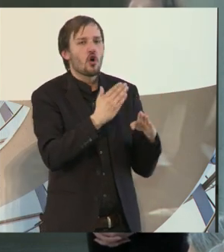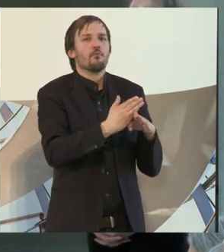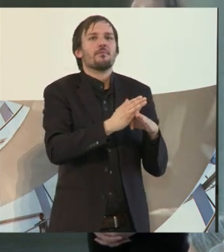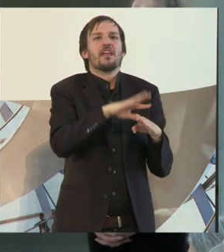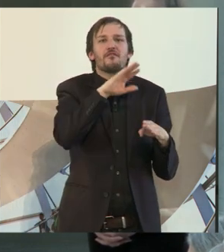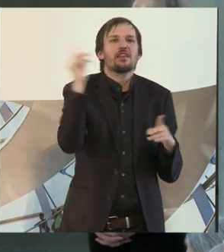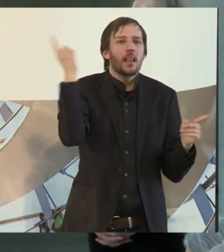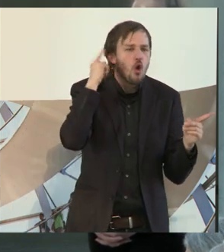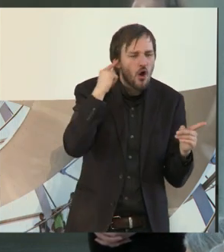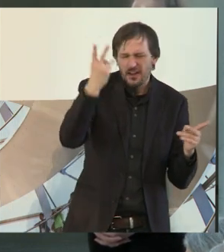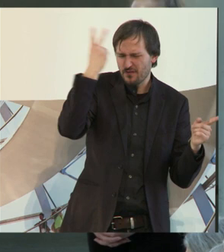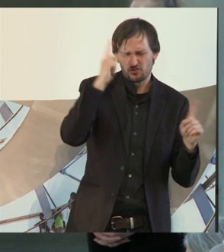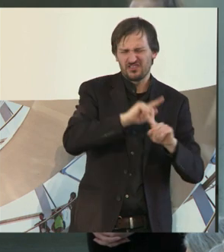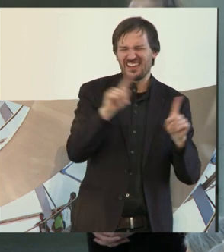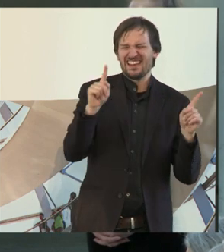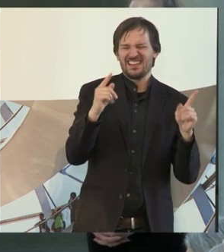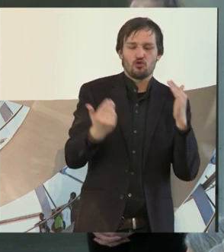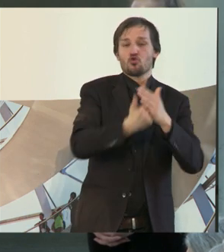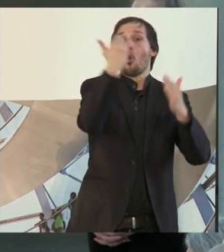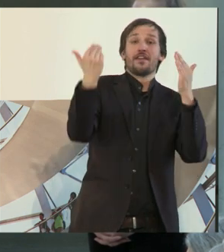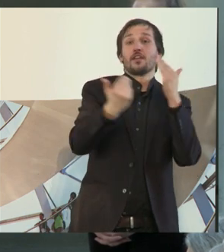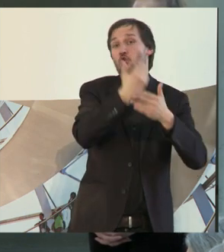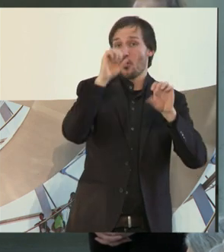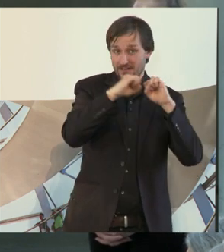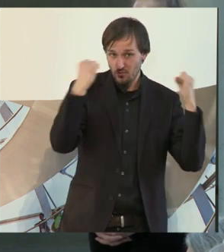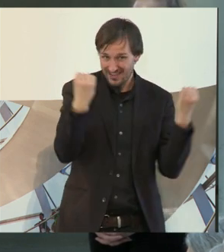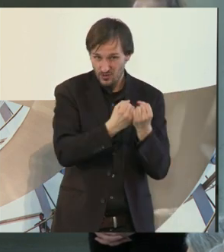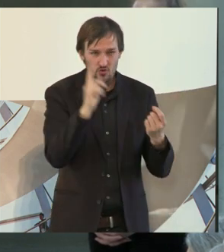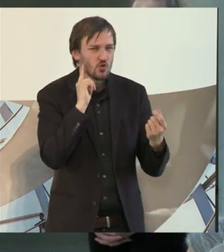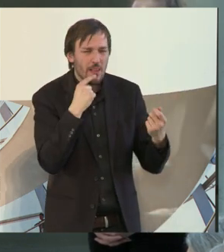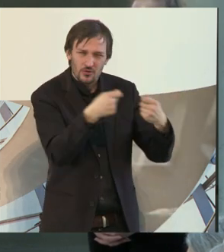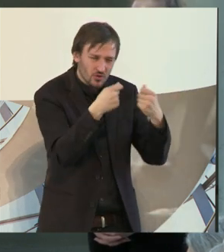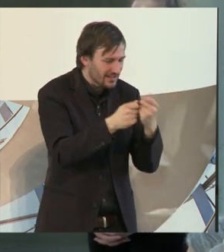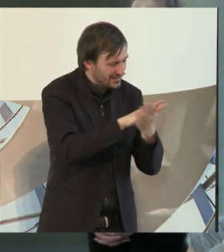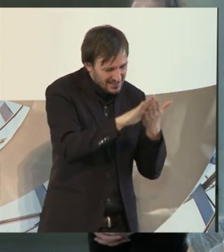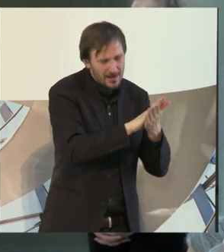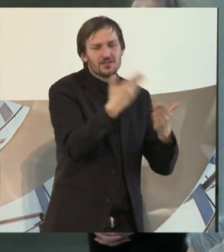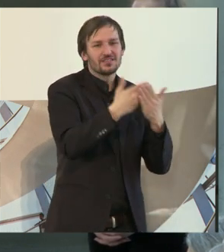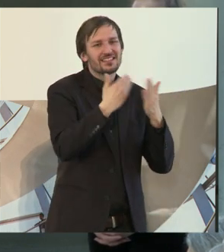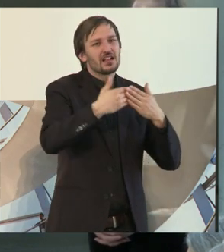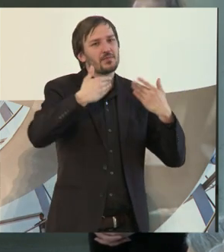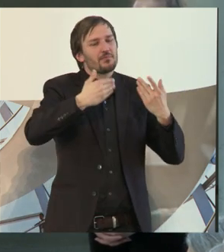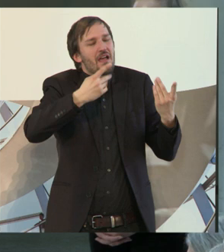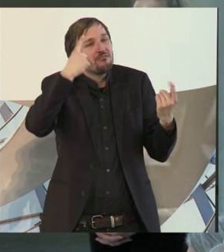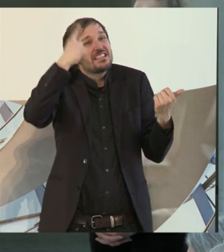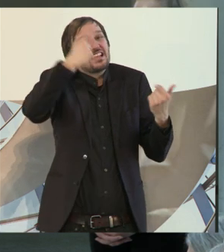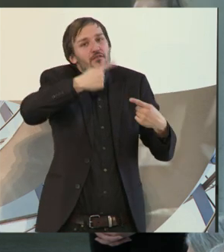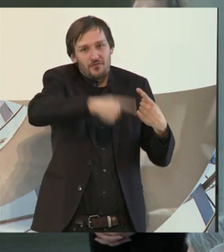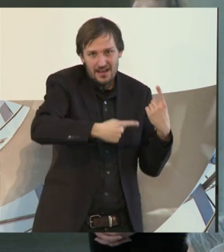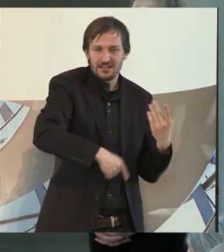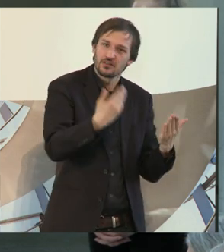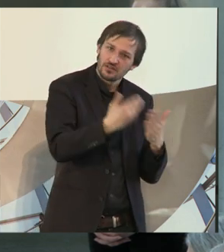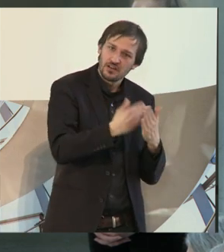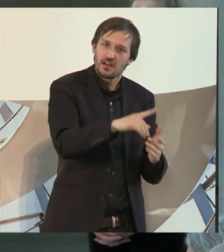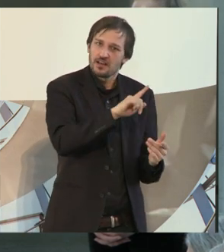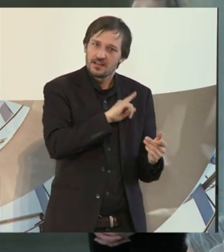eben das Verständnis gar nicht, sind ja nie mit Gehörlosen in Kontakt gekommen und denen fehlt einfach dieses Hintergrundwissen. Und wir haben dann